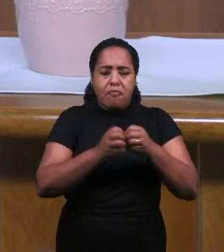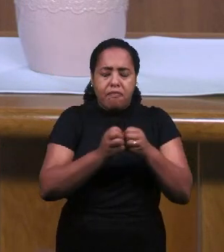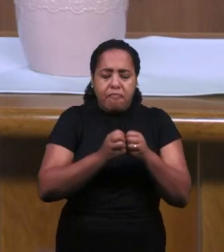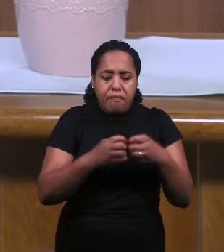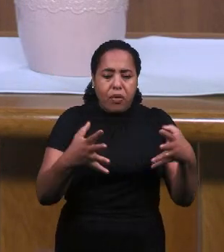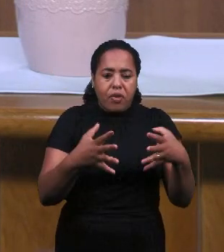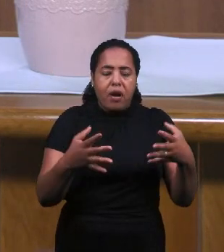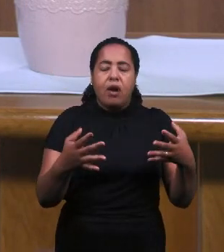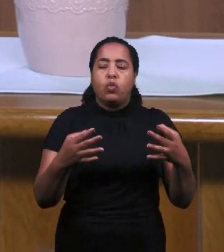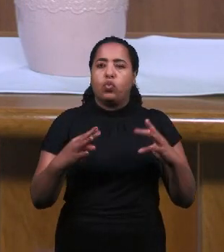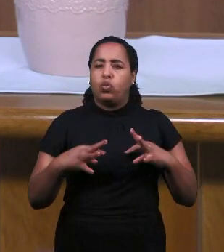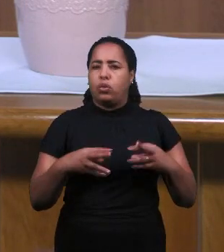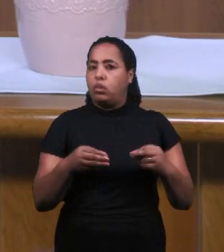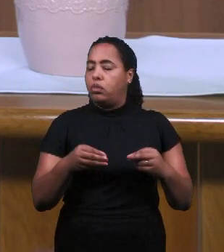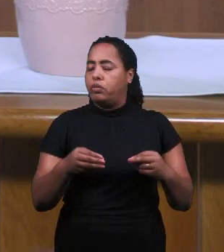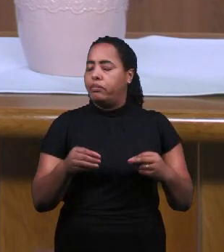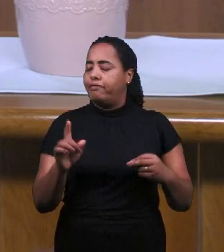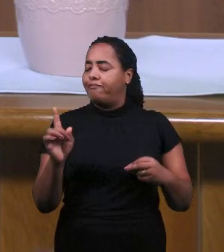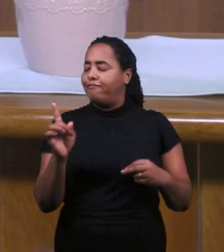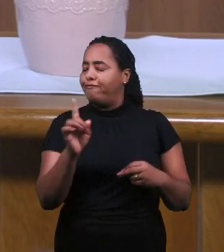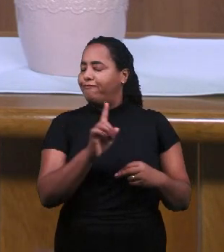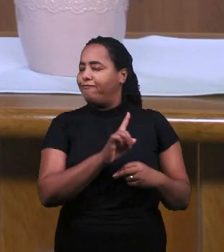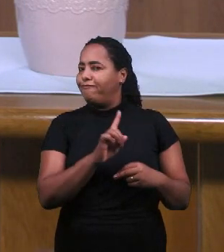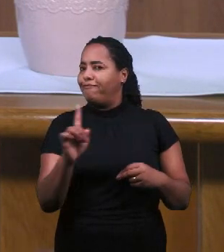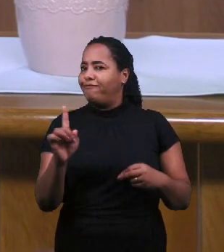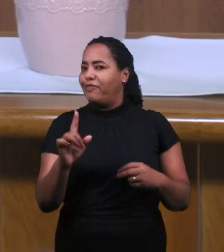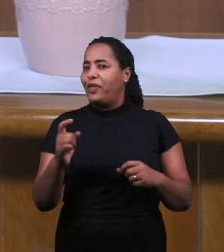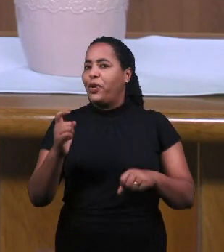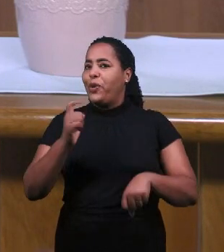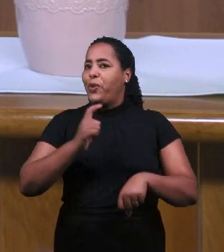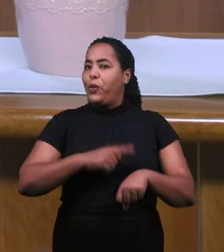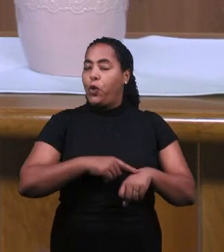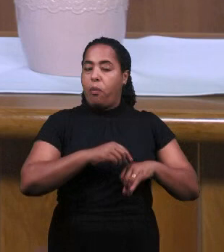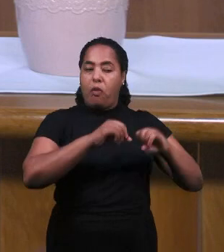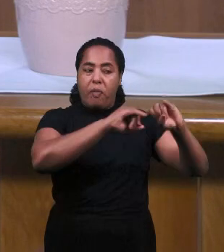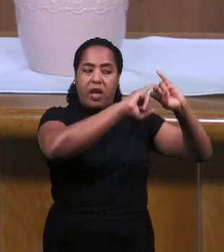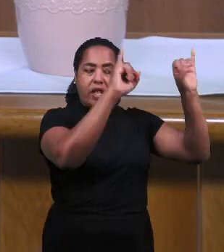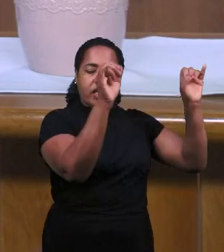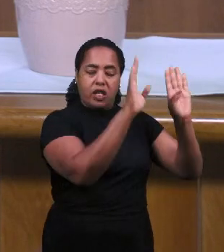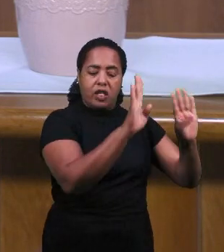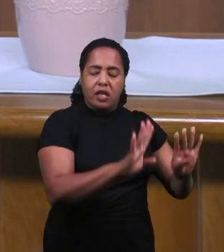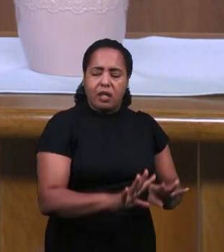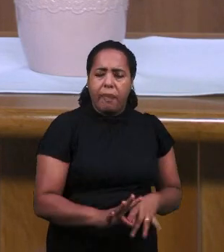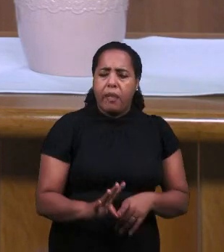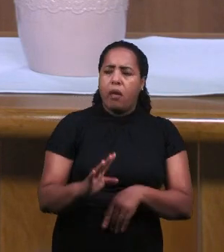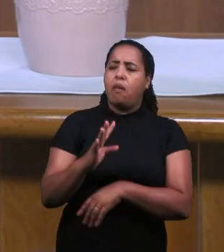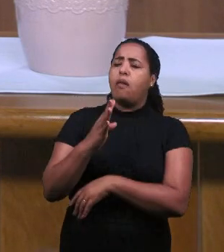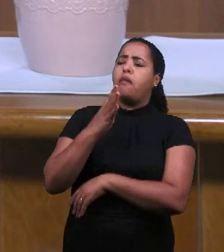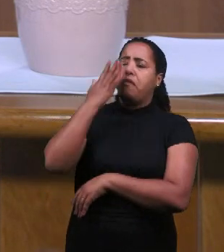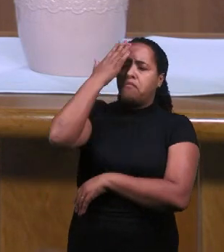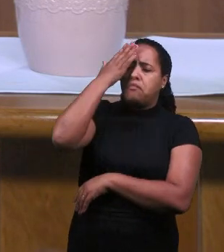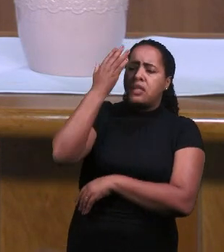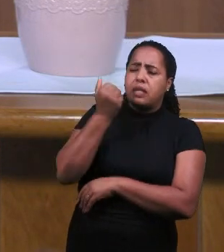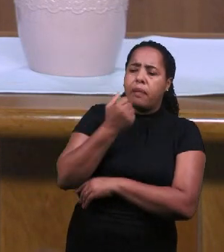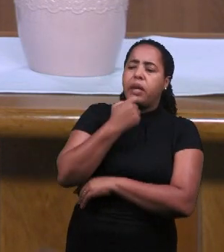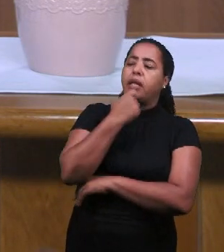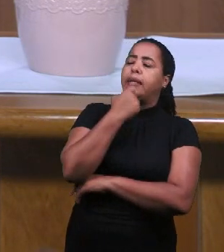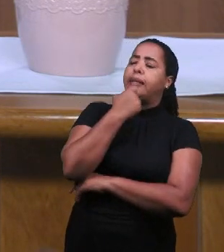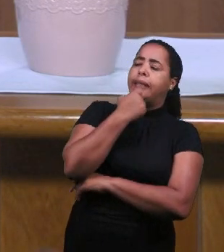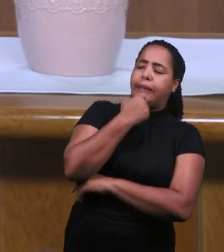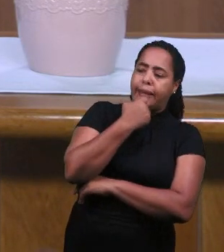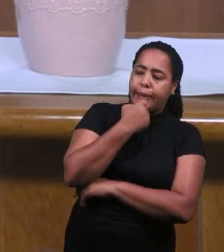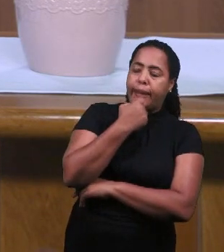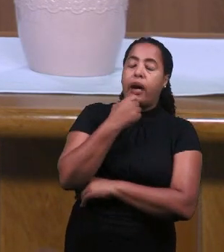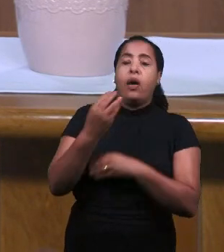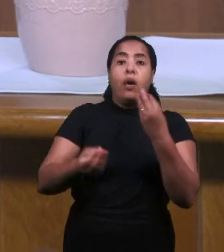образом Чудным действовал Что все успокоилось Но это не так Когда Изавель Узнал об этом Она